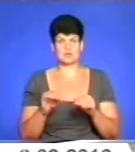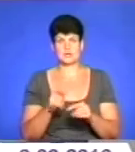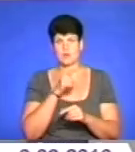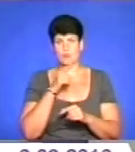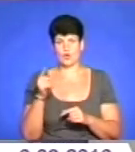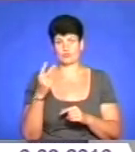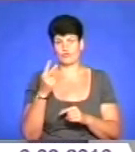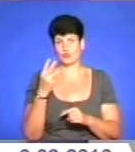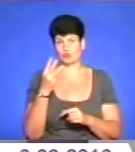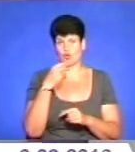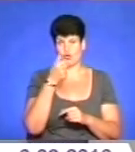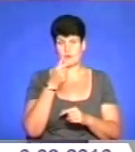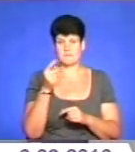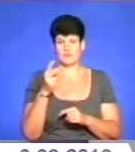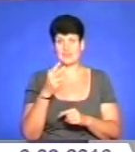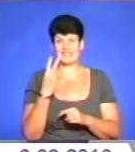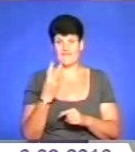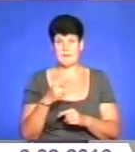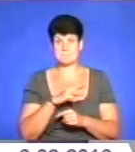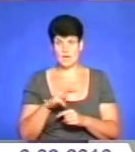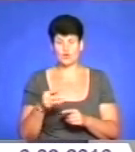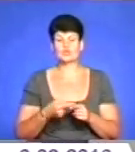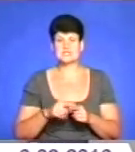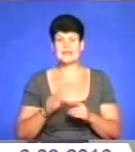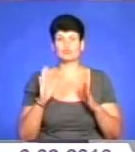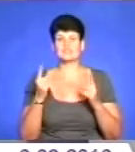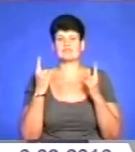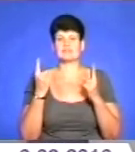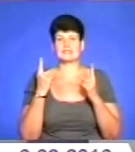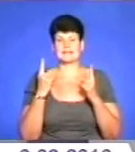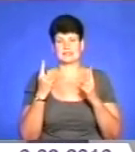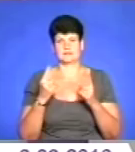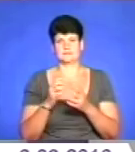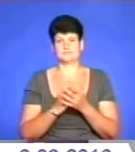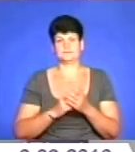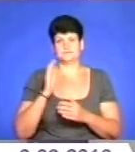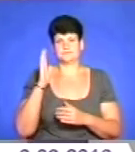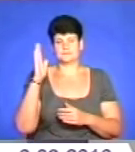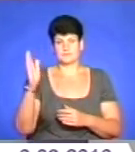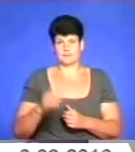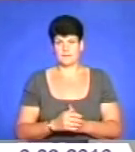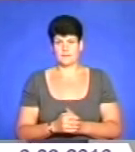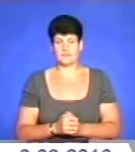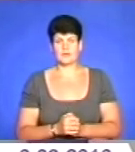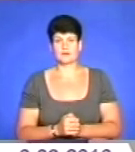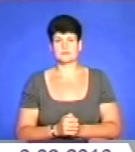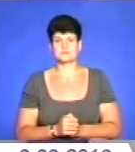протягом 2-3 років, півтора-два мільйони, то це вже буде величезний гандикап на перспективу. І тут